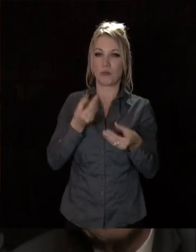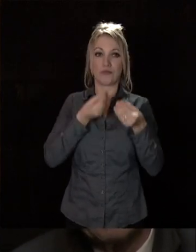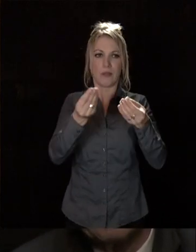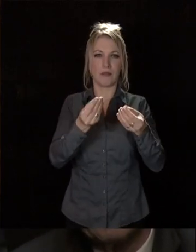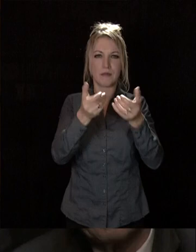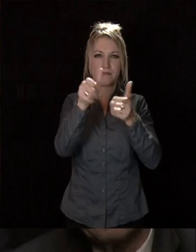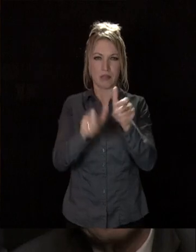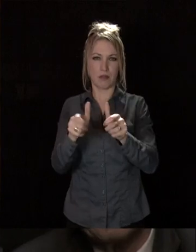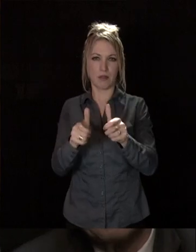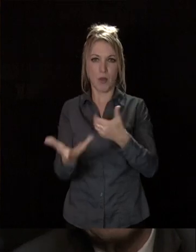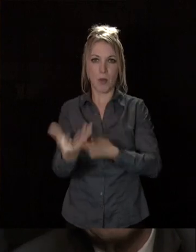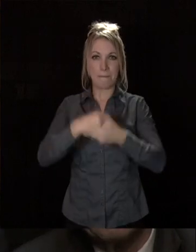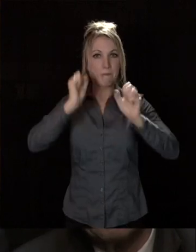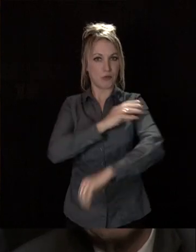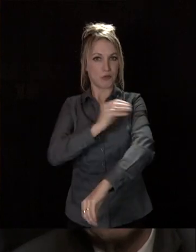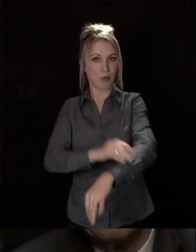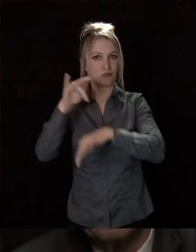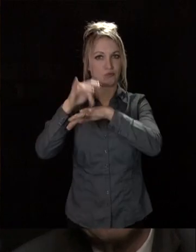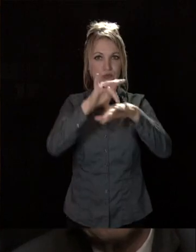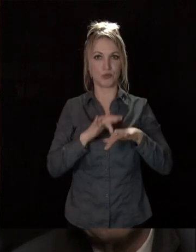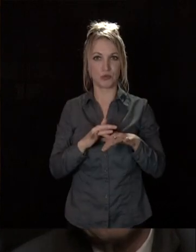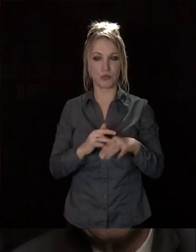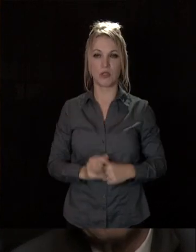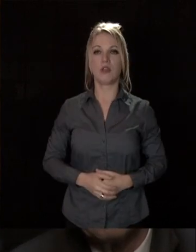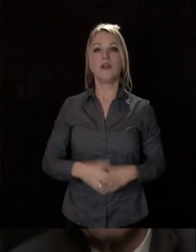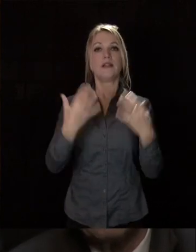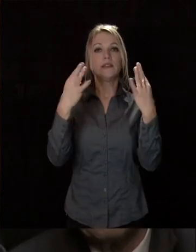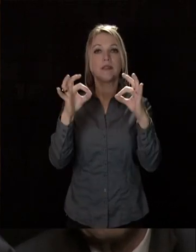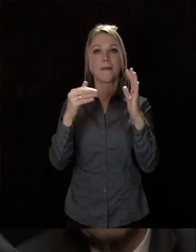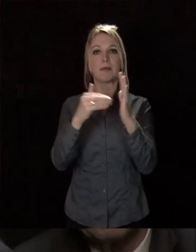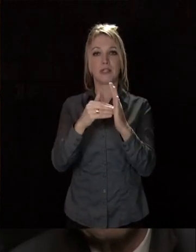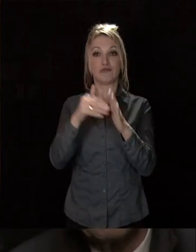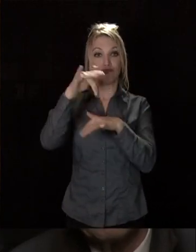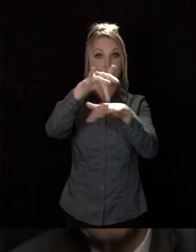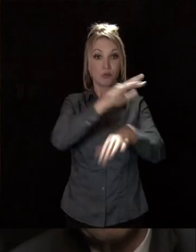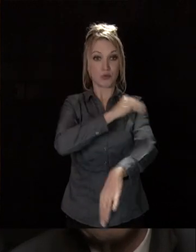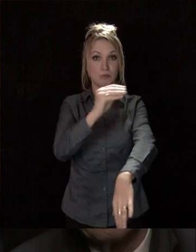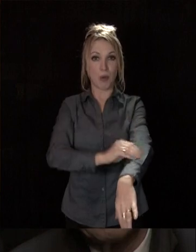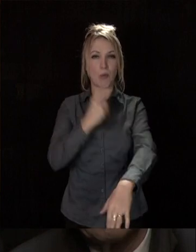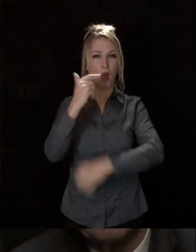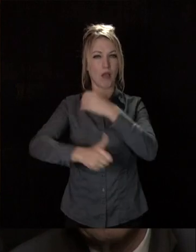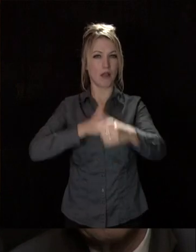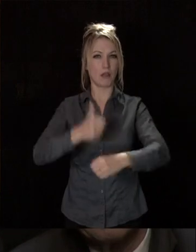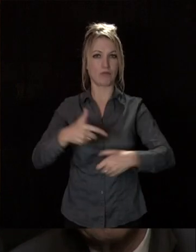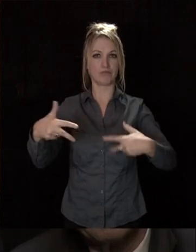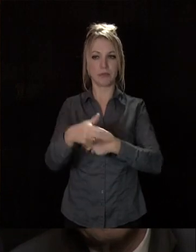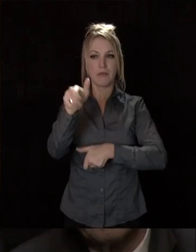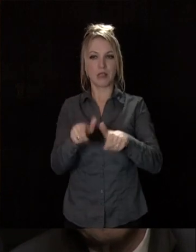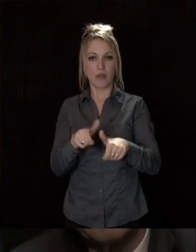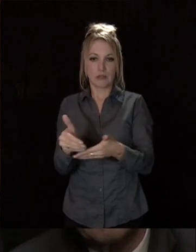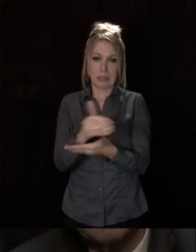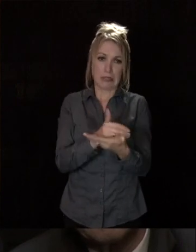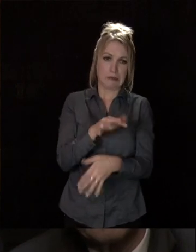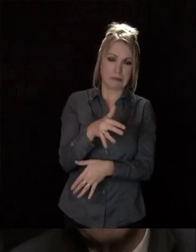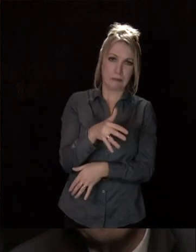nombre d'accéder à la pratique sportive. Avec près de 10 000 séances sportives proposées par an, les Dijonais, aux revenus les plus